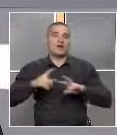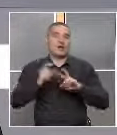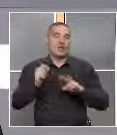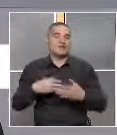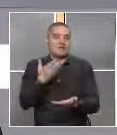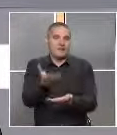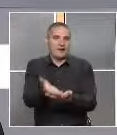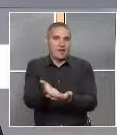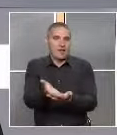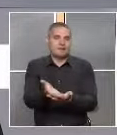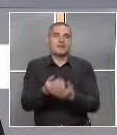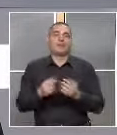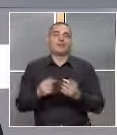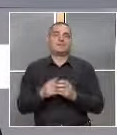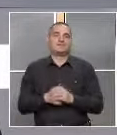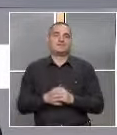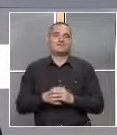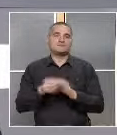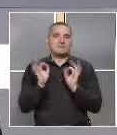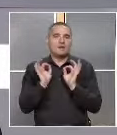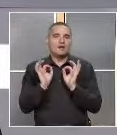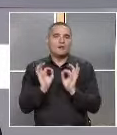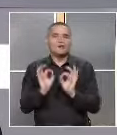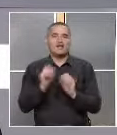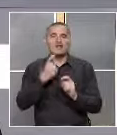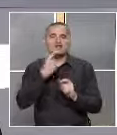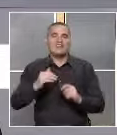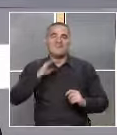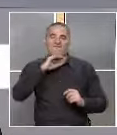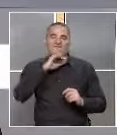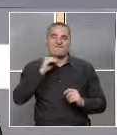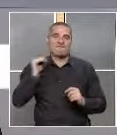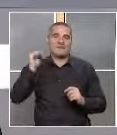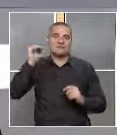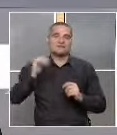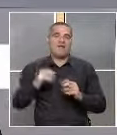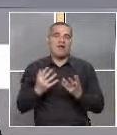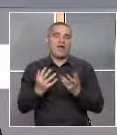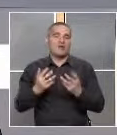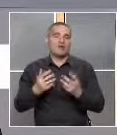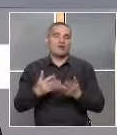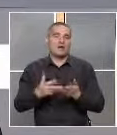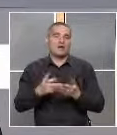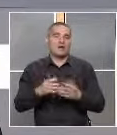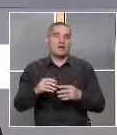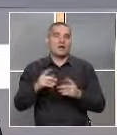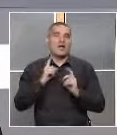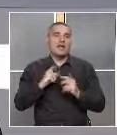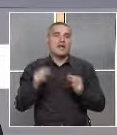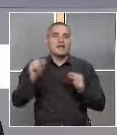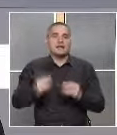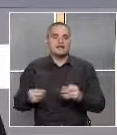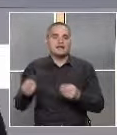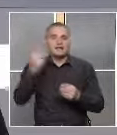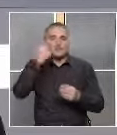но да се предлагат подходящи за възрастта. Технологии да се прилагат умерено